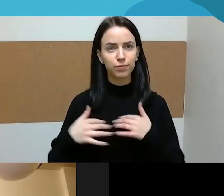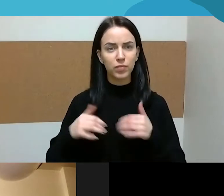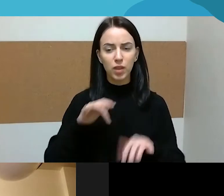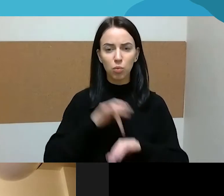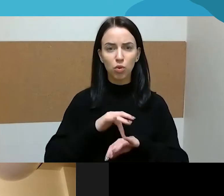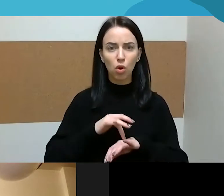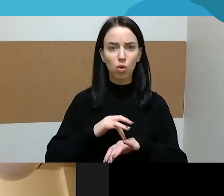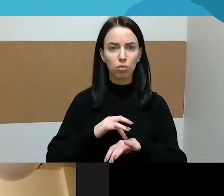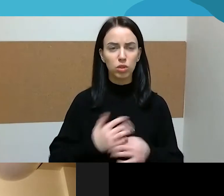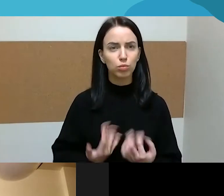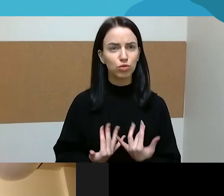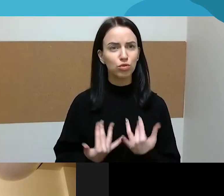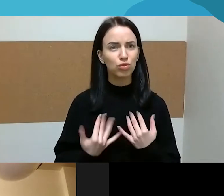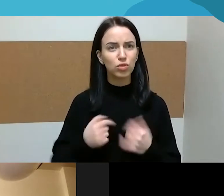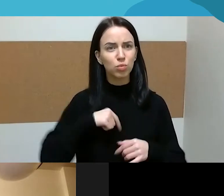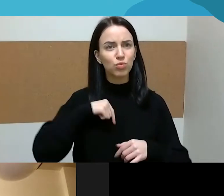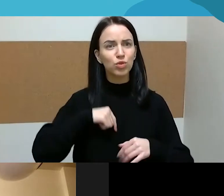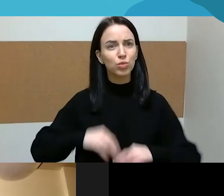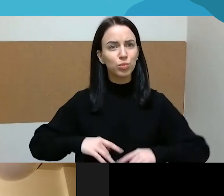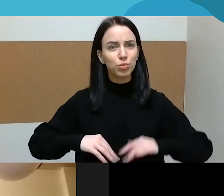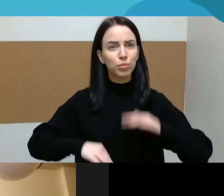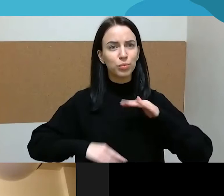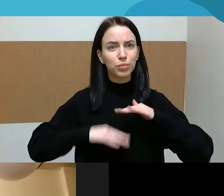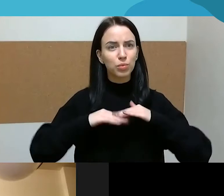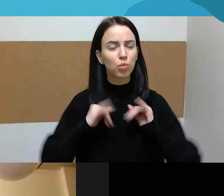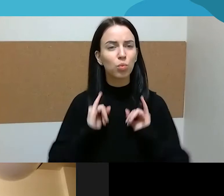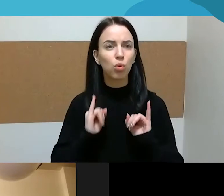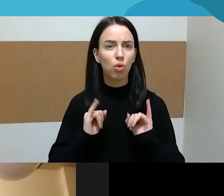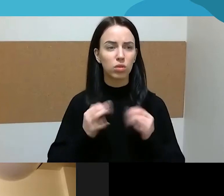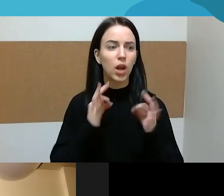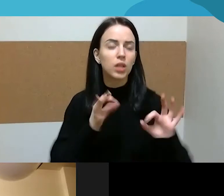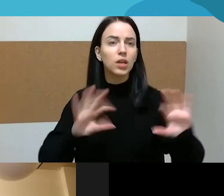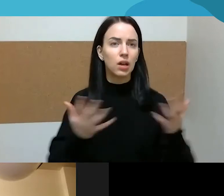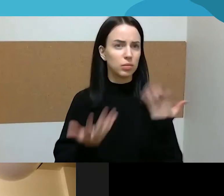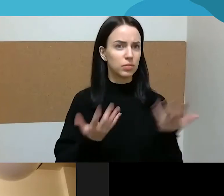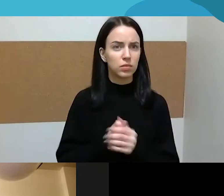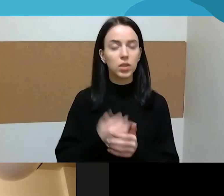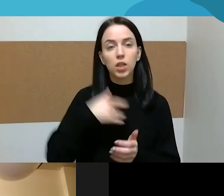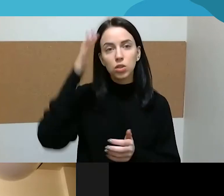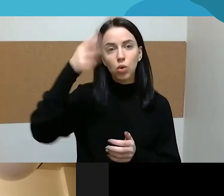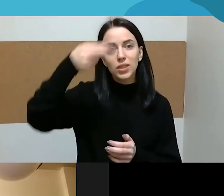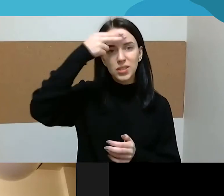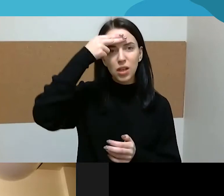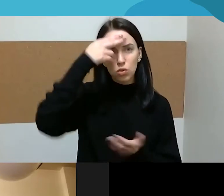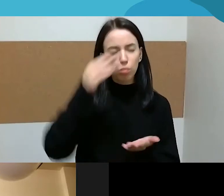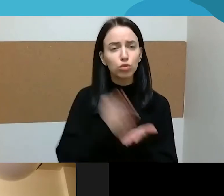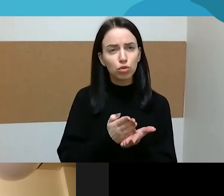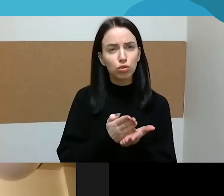leido, neskriutai auginti vaikus, tai spasvas, ten pajudė ar taip toliau. Tas stereotypas, manau, yra tarp žmonių, arba galbūt